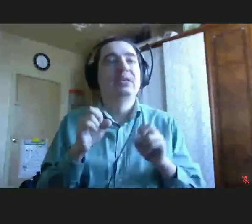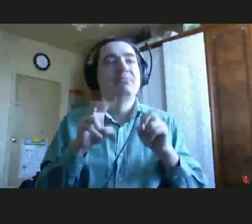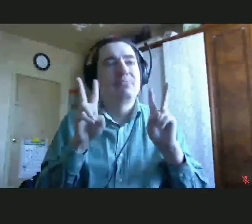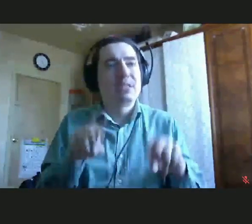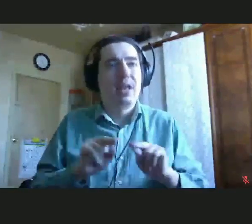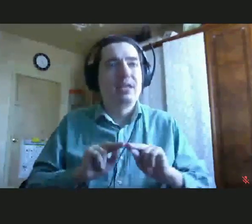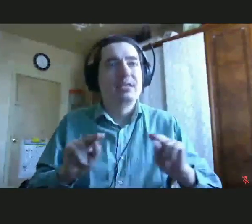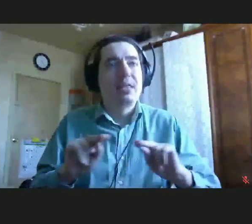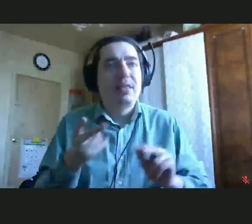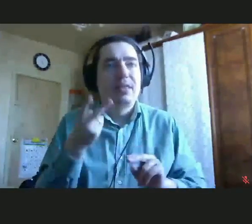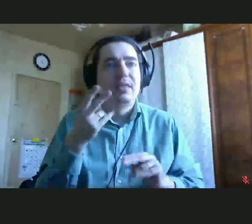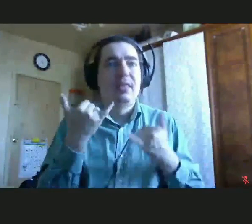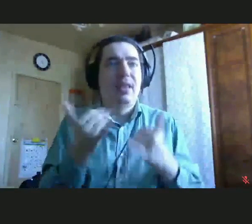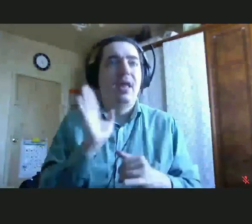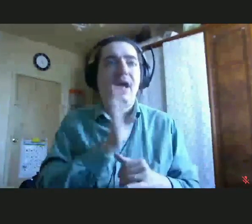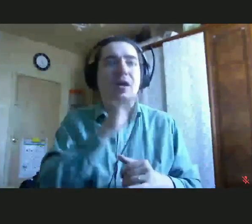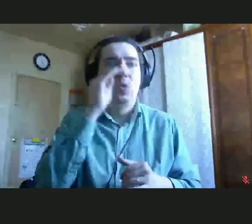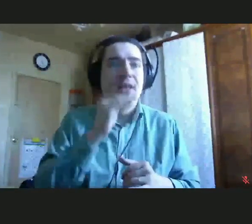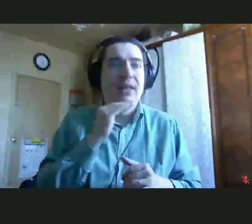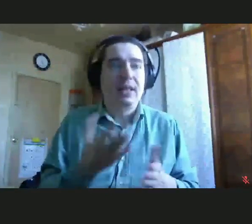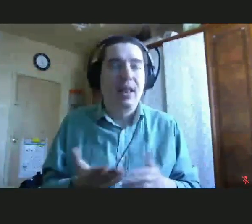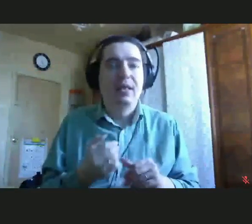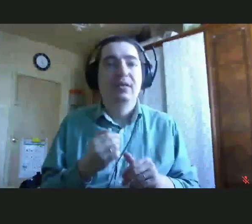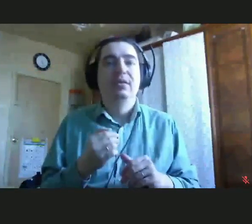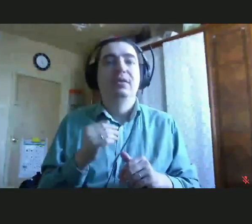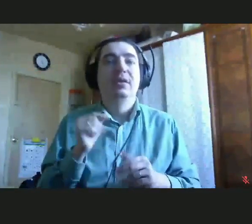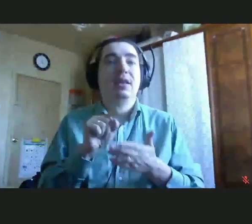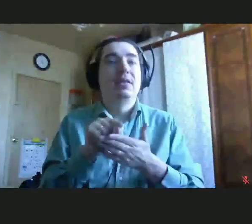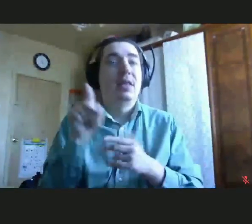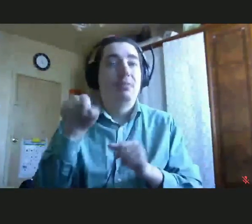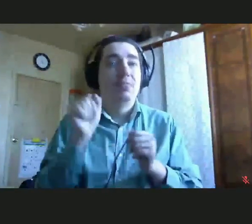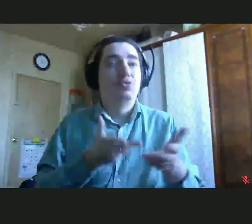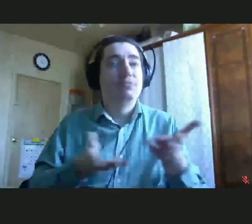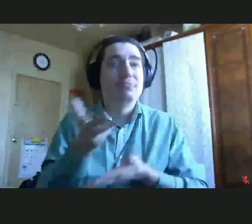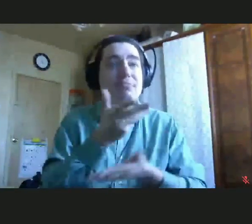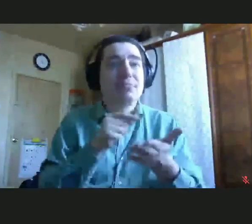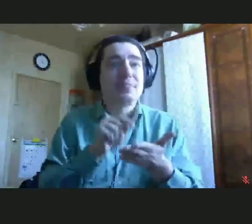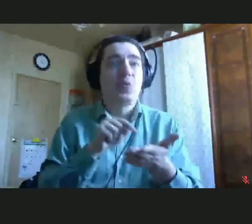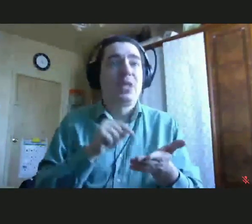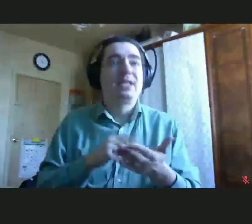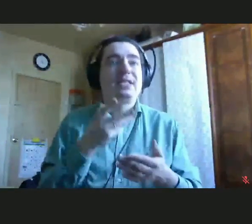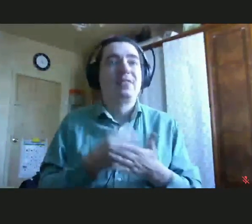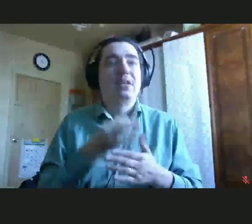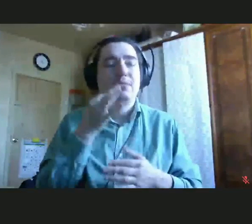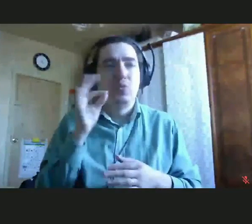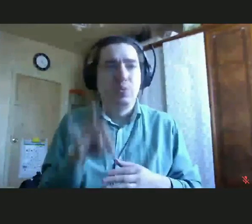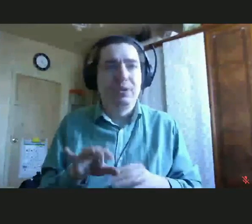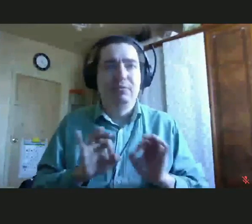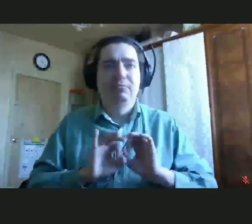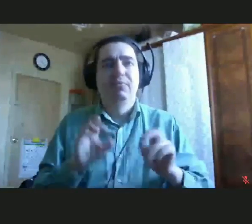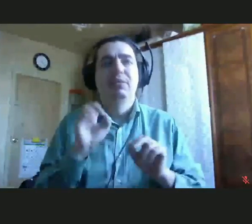рамках которых они общаются, делятся своим опытом, рассказывают про то, как в целом проходит